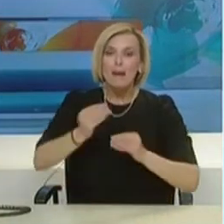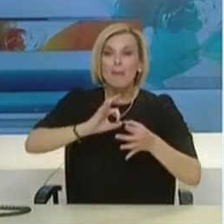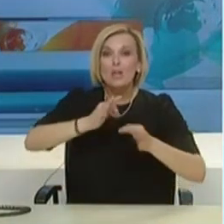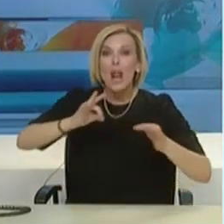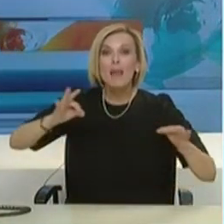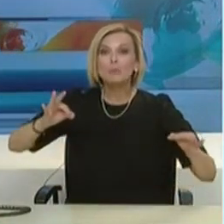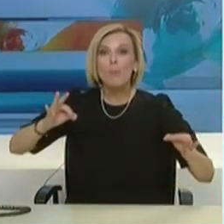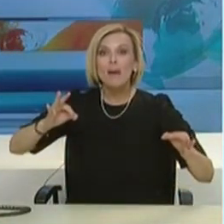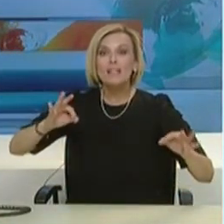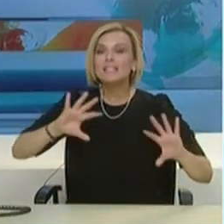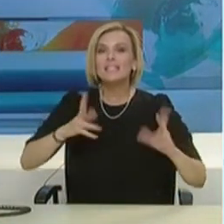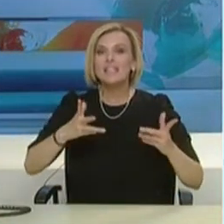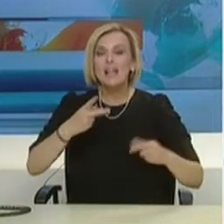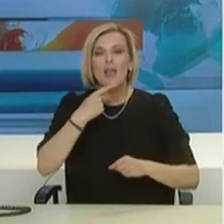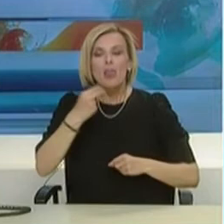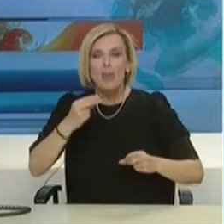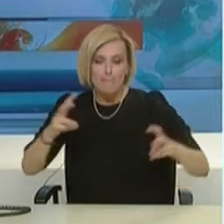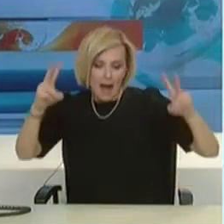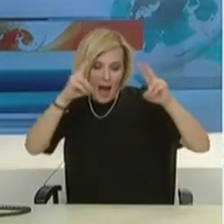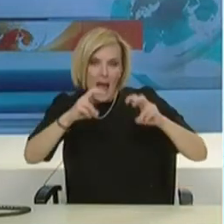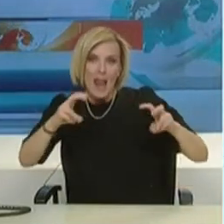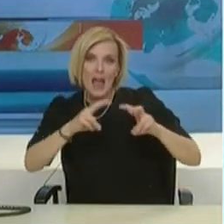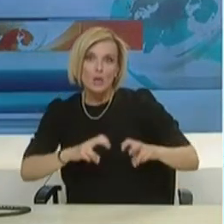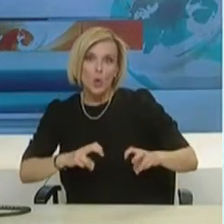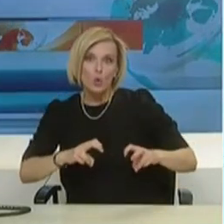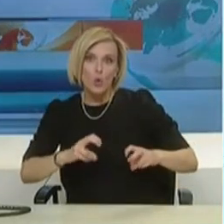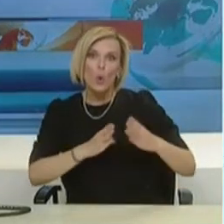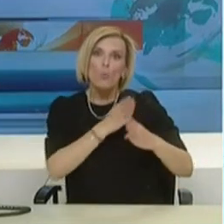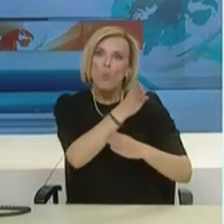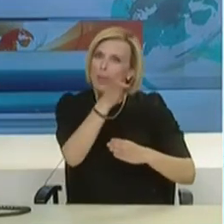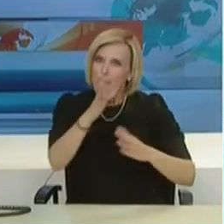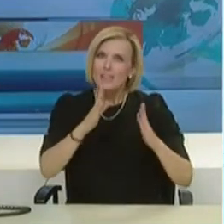διευρυμένο πρόγραμμα ελέγχων που λείπατε. Ότι θα γίνεται από τον ΕΟΔΙ.